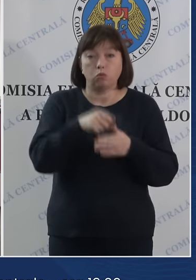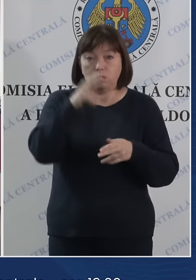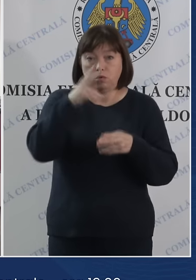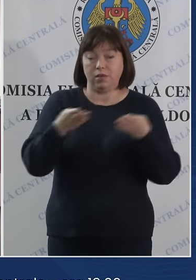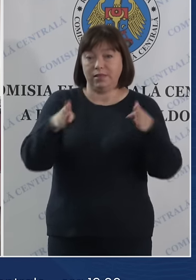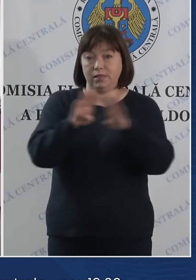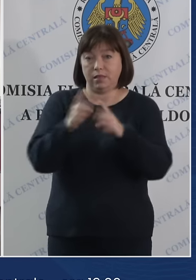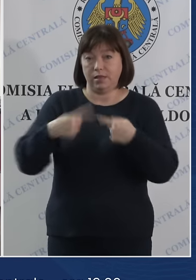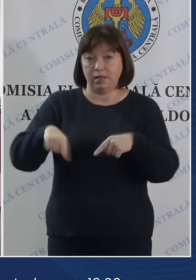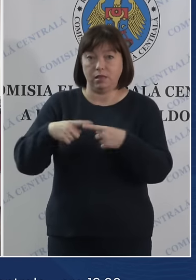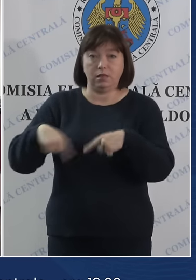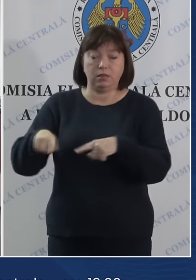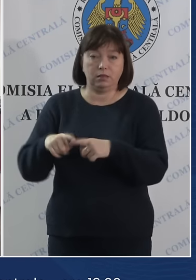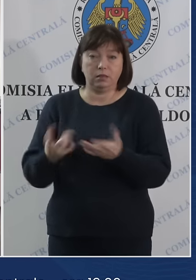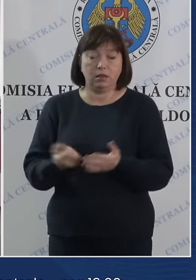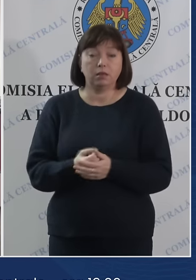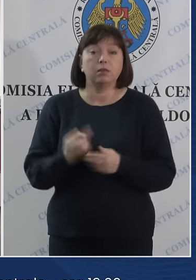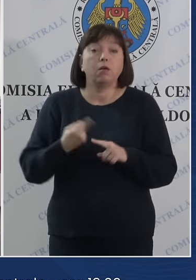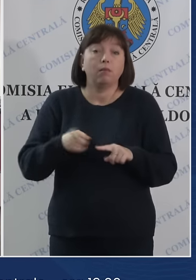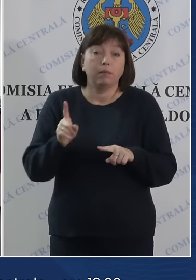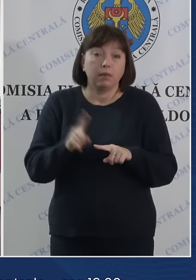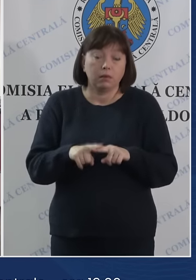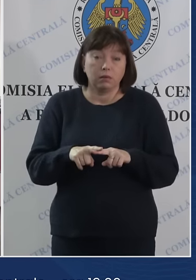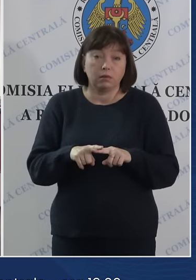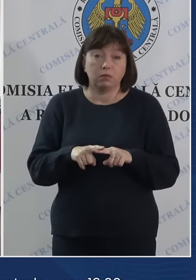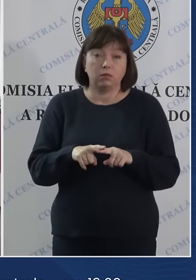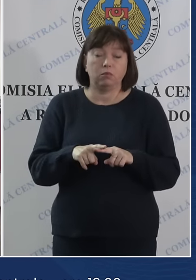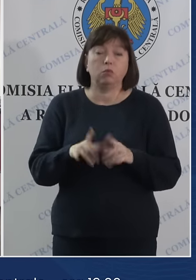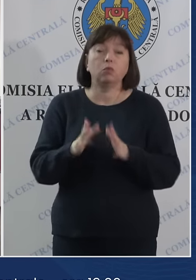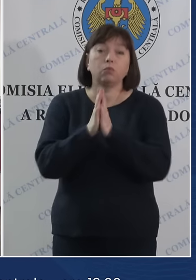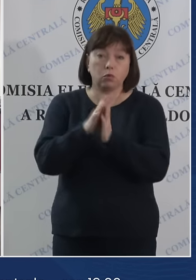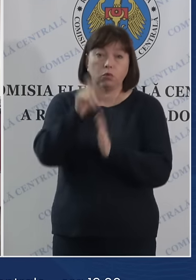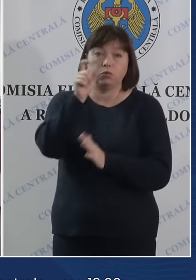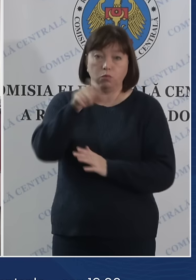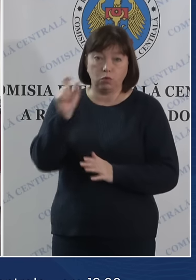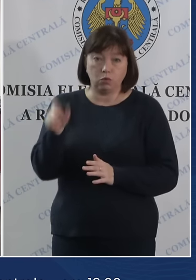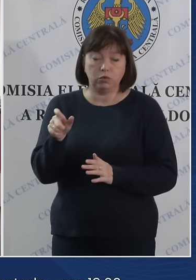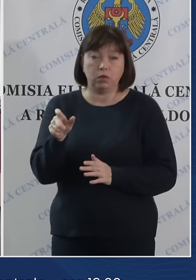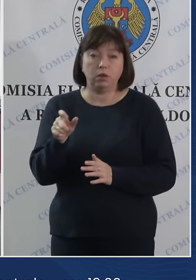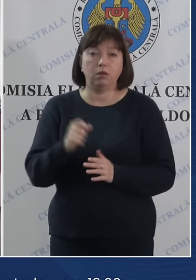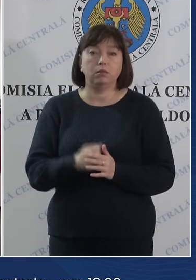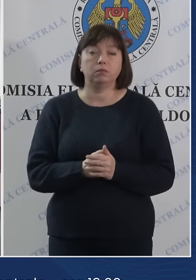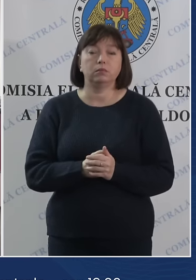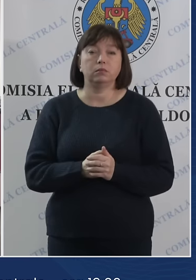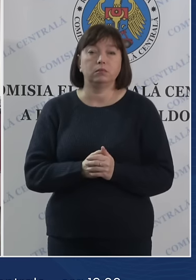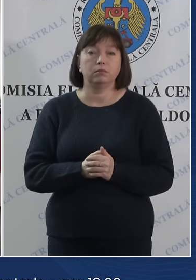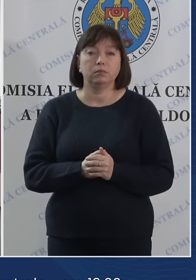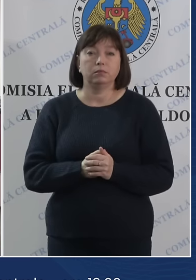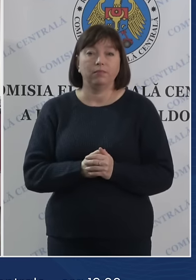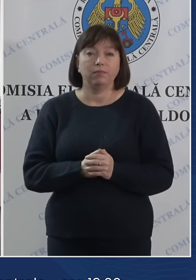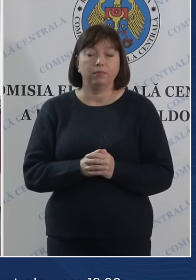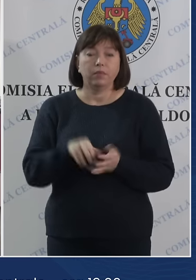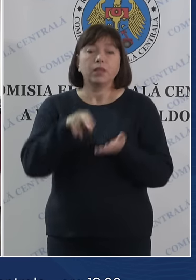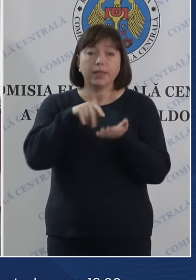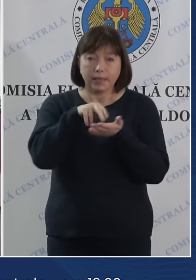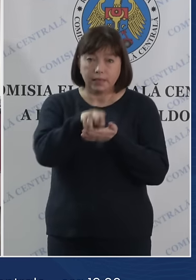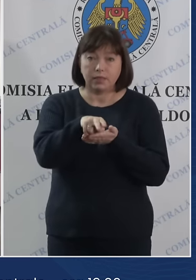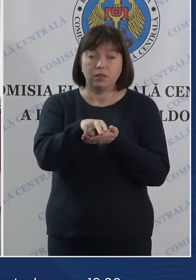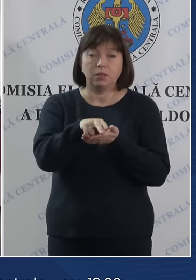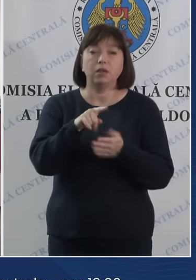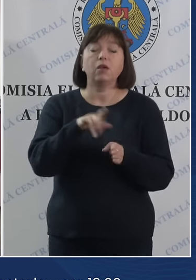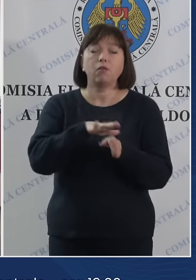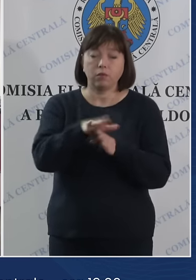secțiilor de votare. Astfel, îndemnăm cetățenii noștri să meargă și să